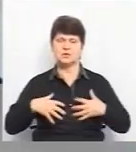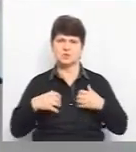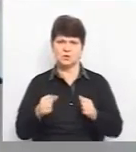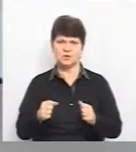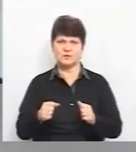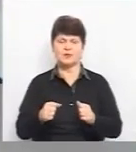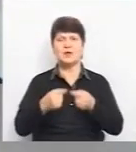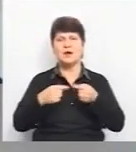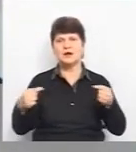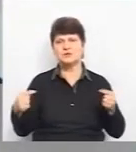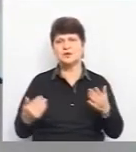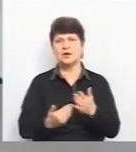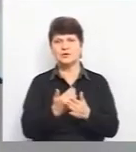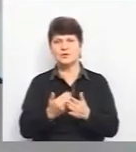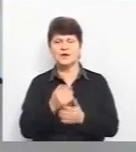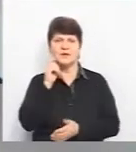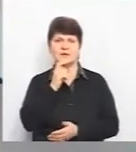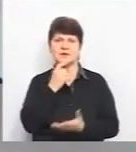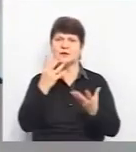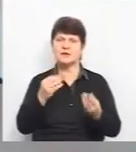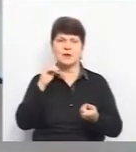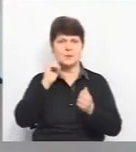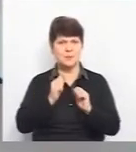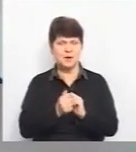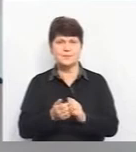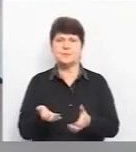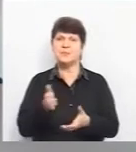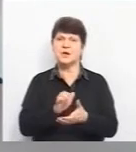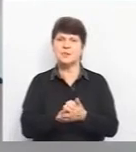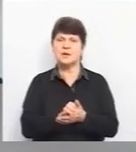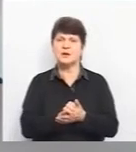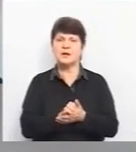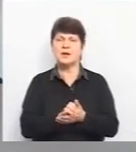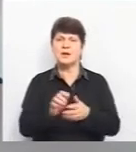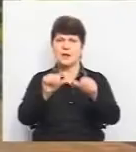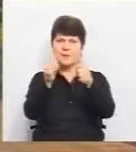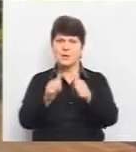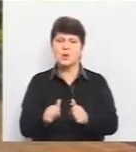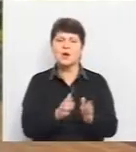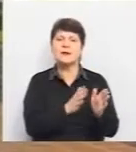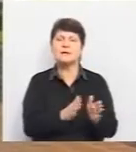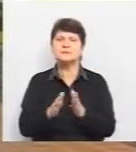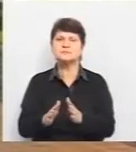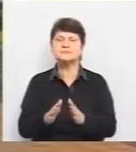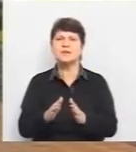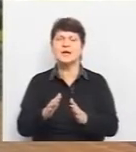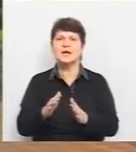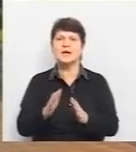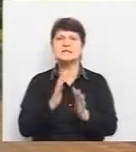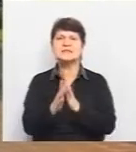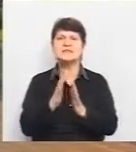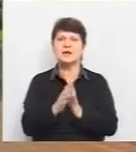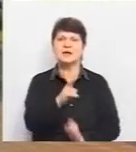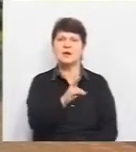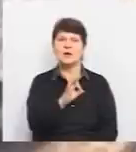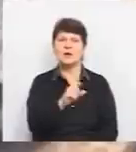І до інших новин. У Вінниці до Дня пам'яті і примирення впорядкують меморіал слави, що у скварі Козицького. Там уже обрізали